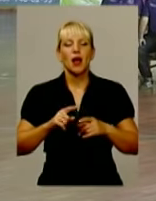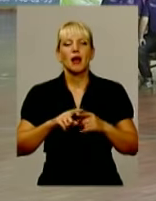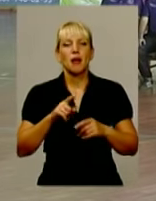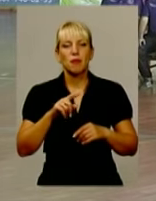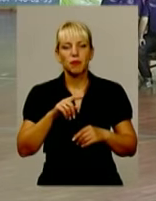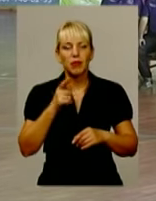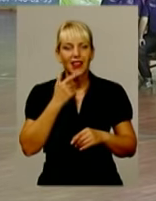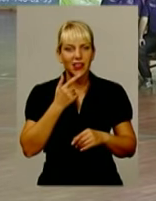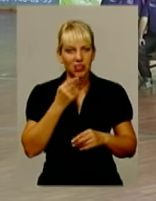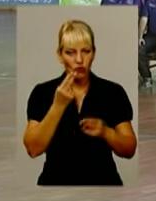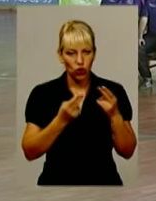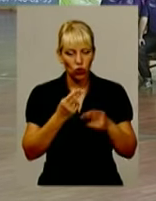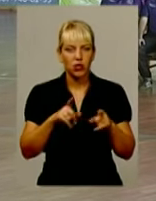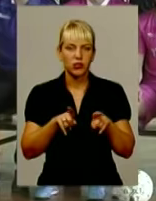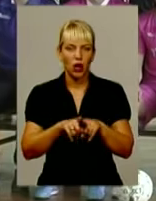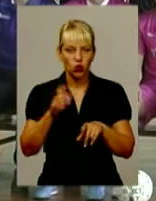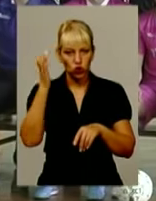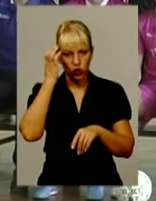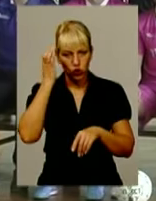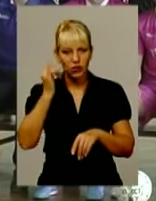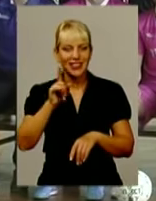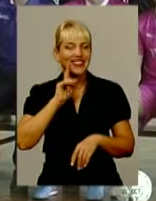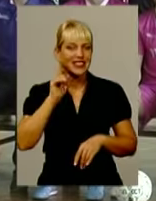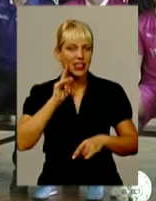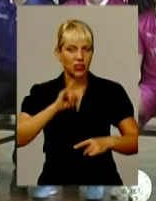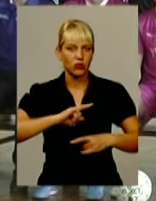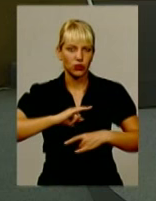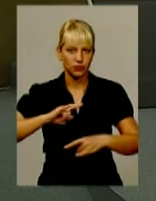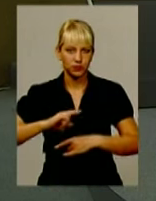Крім того, спортлідер плюс виступатиме в чорному та в зеленому екіпіруванні.